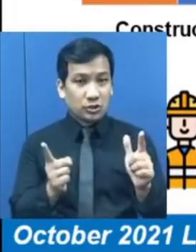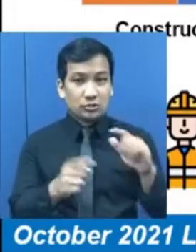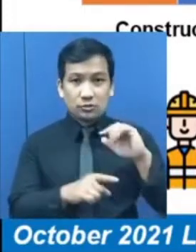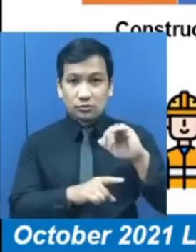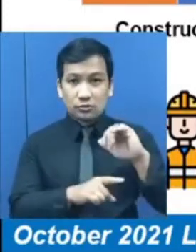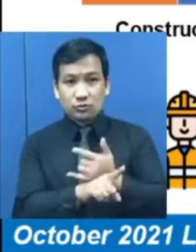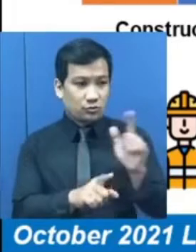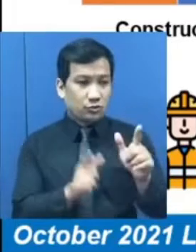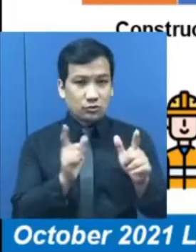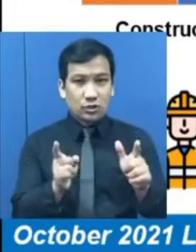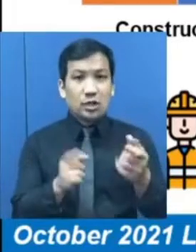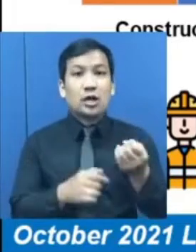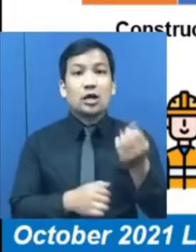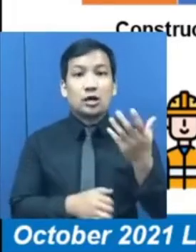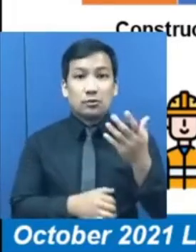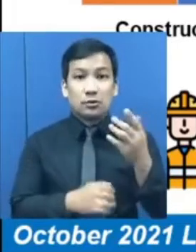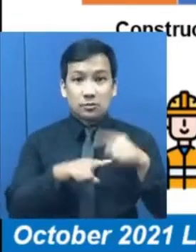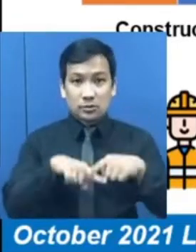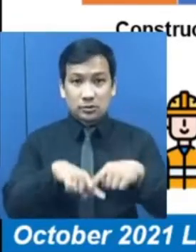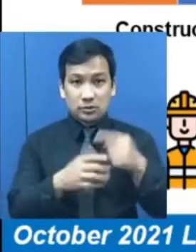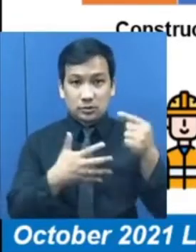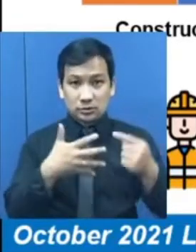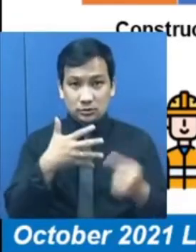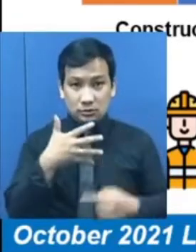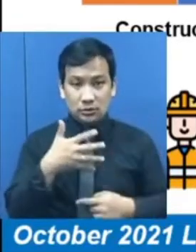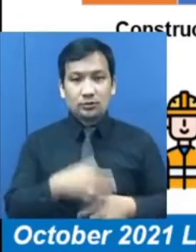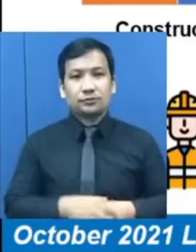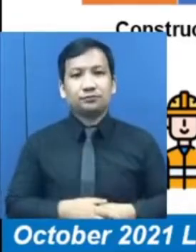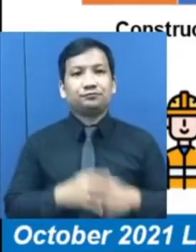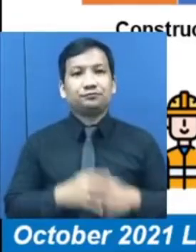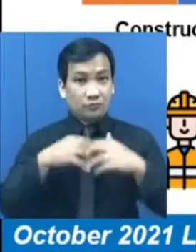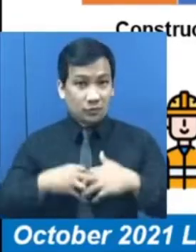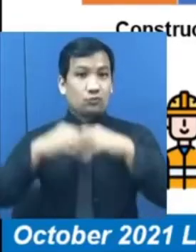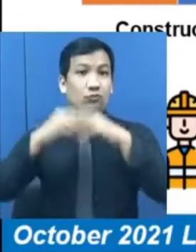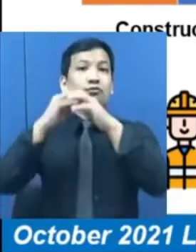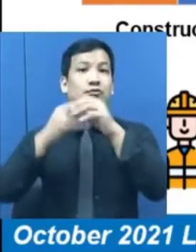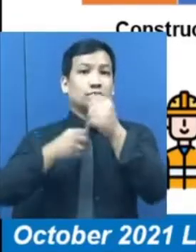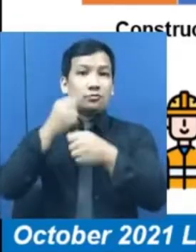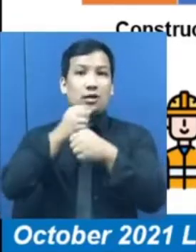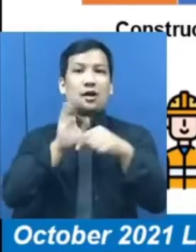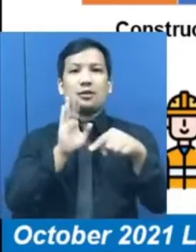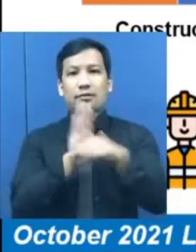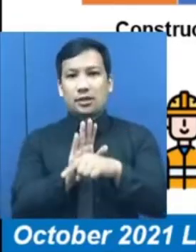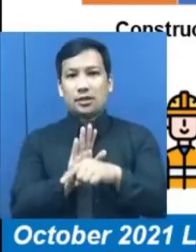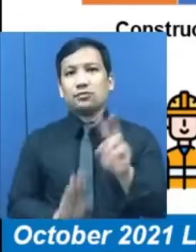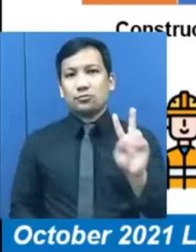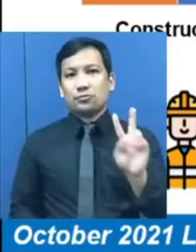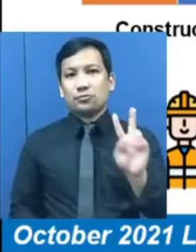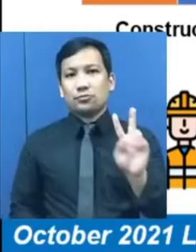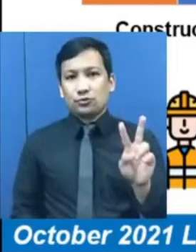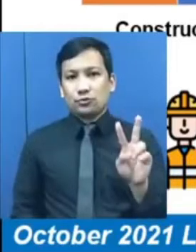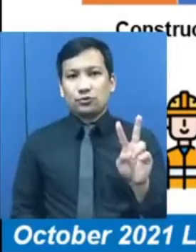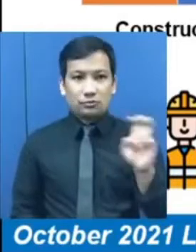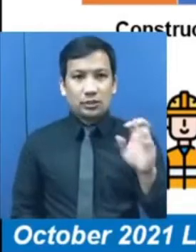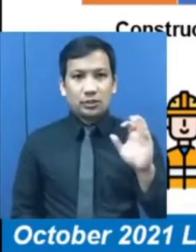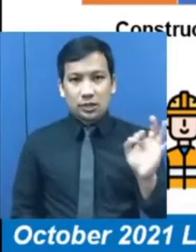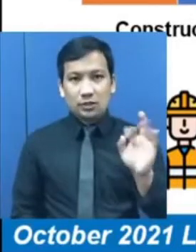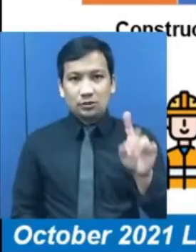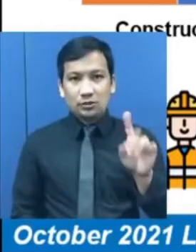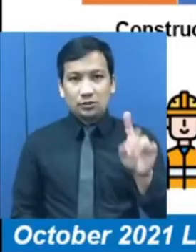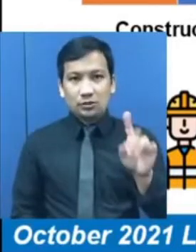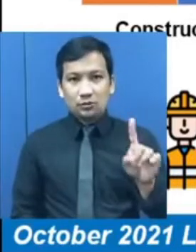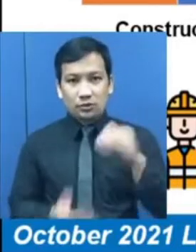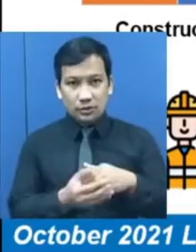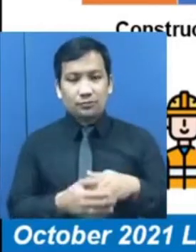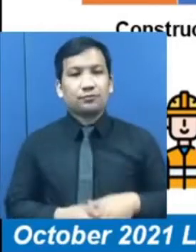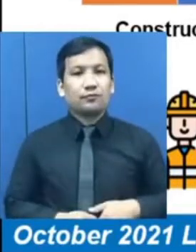2021 ay ang mga sumusunod. Construction, na may negative 291,000.